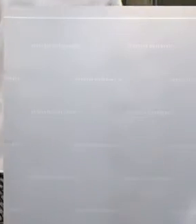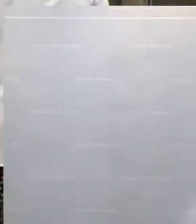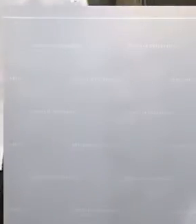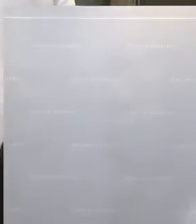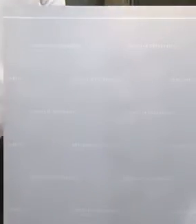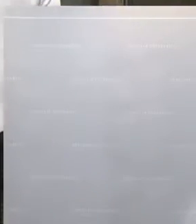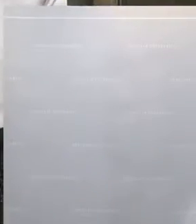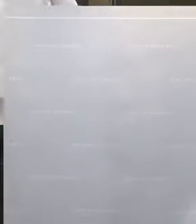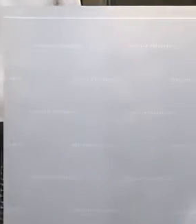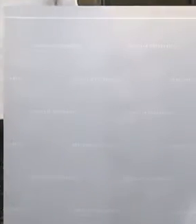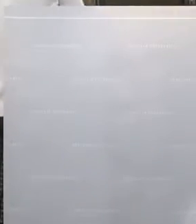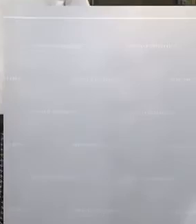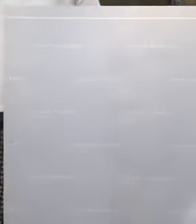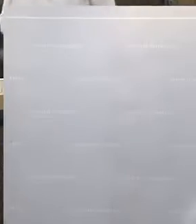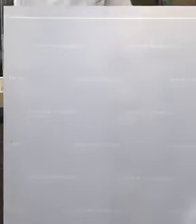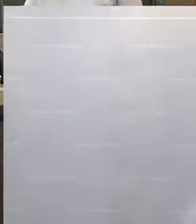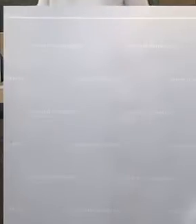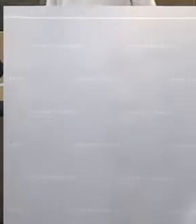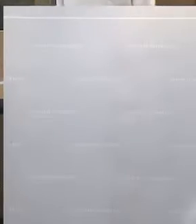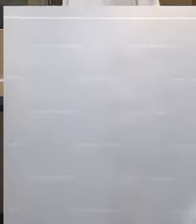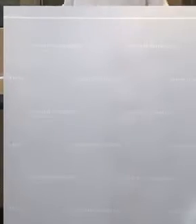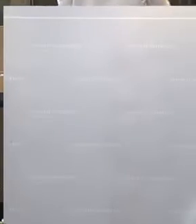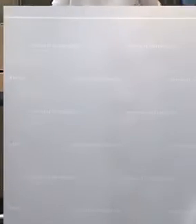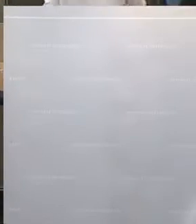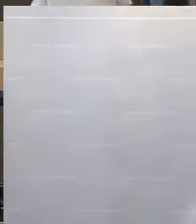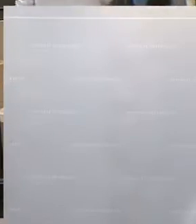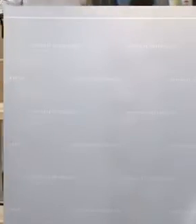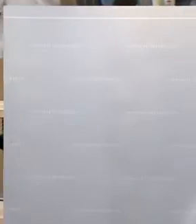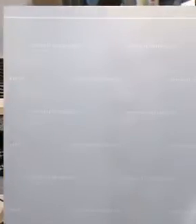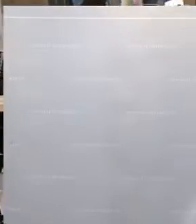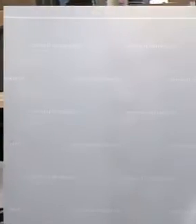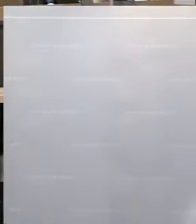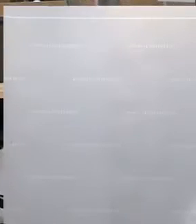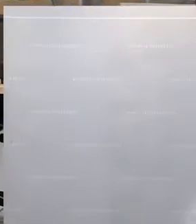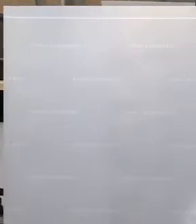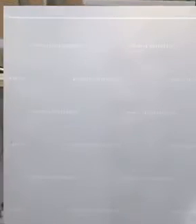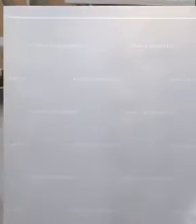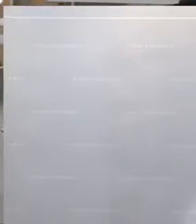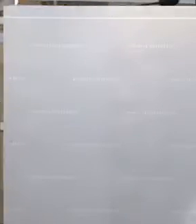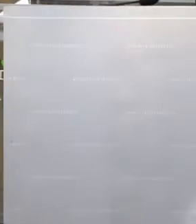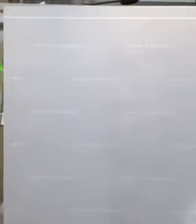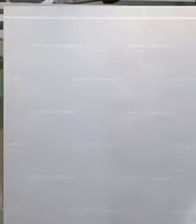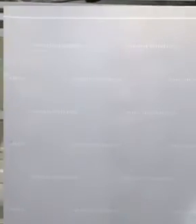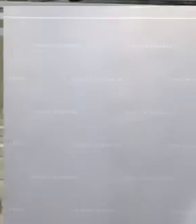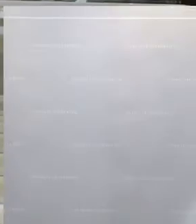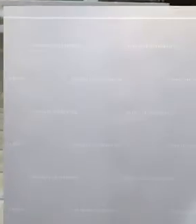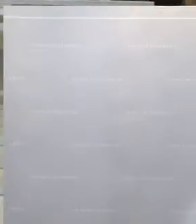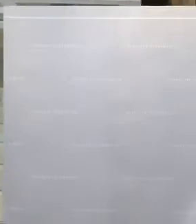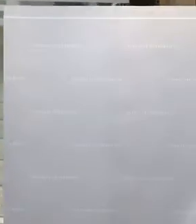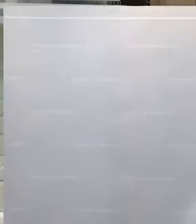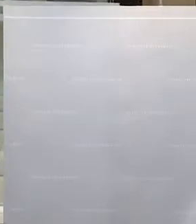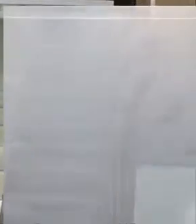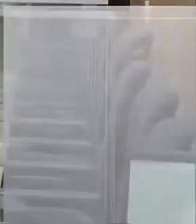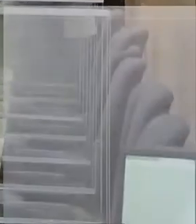wer in welcher Größenordnung in der Familie aus? Die Statistik Austria werde das ab Herbst mit einer Zeitverwendungsstudie